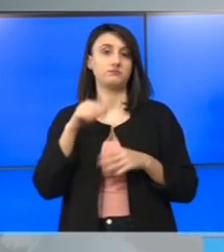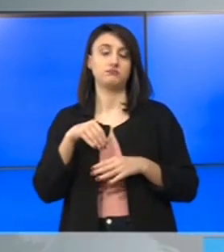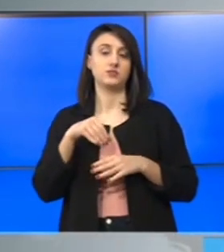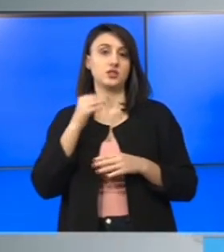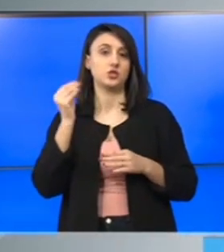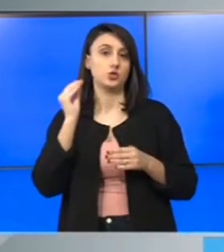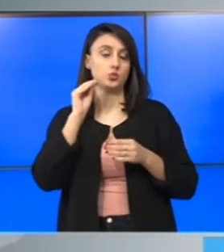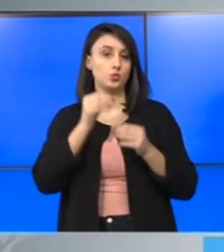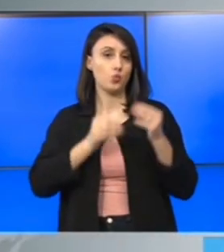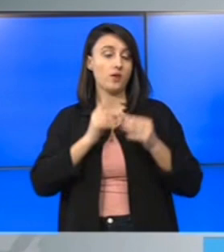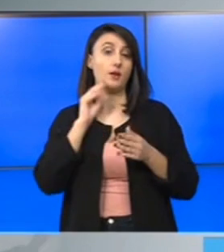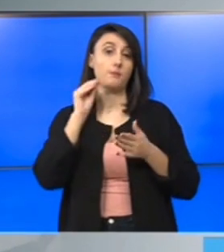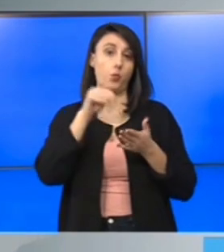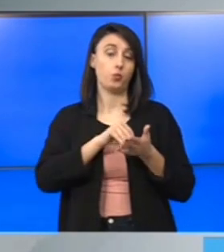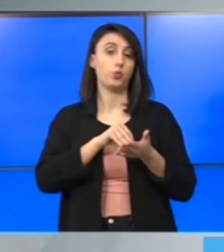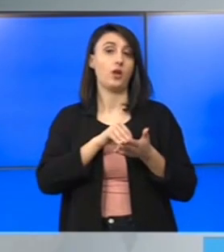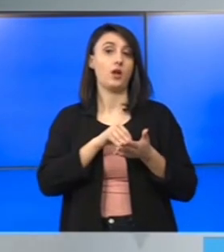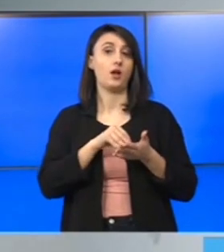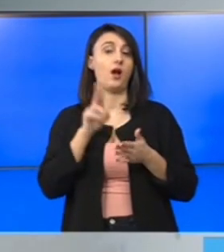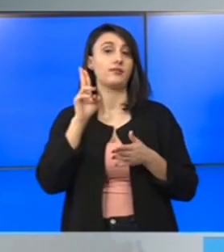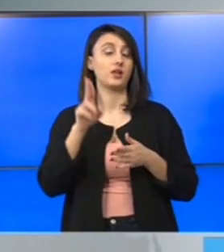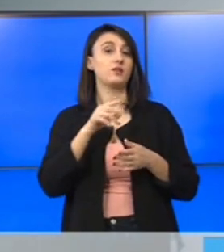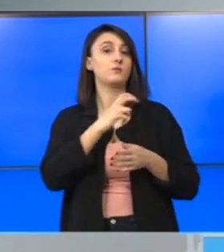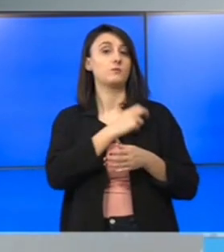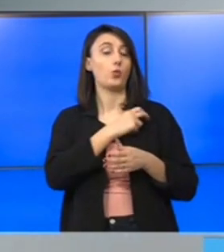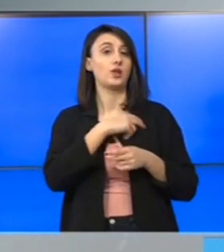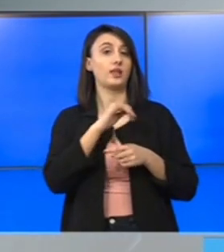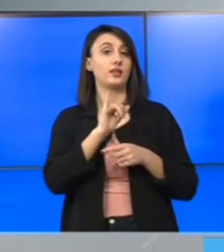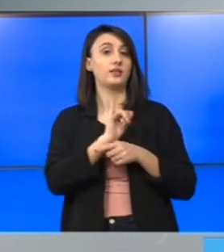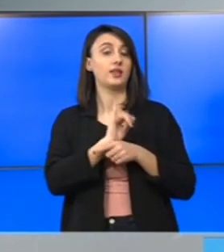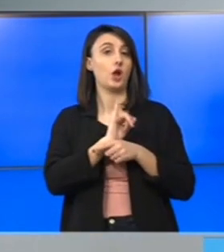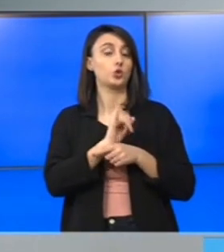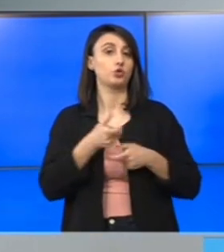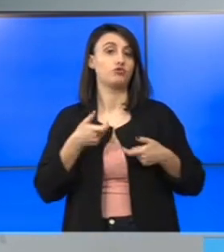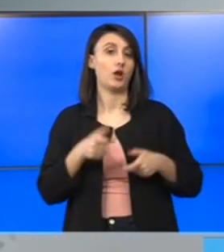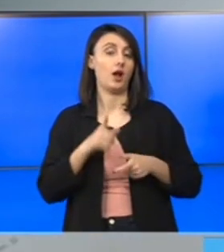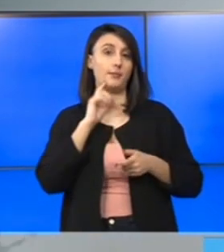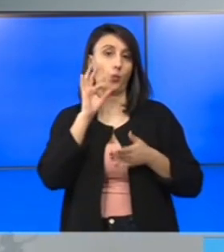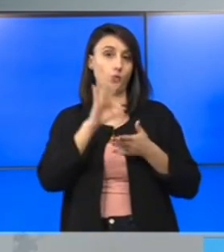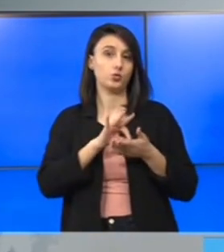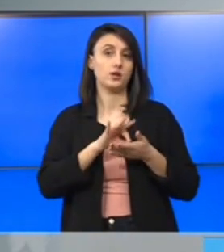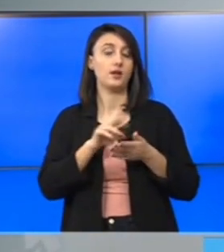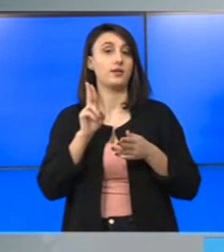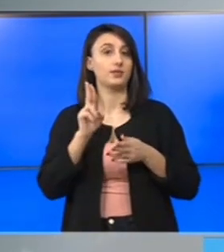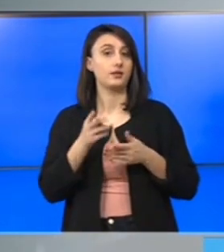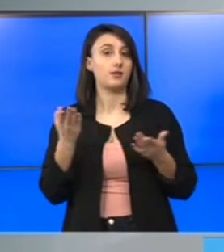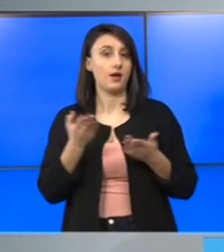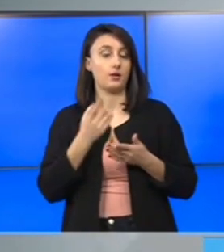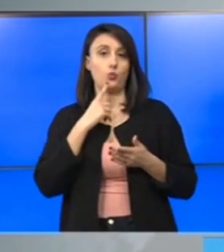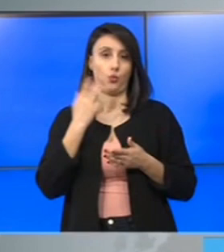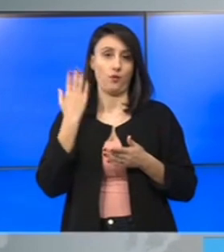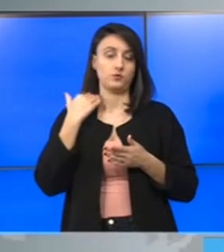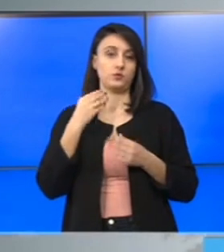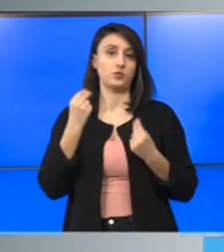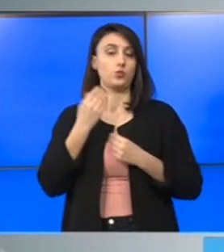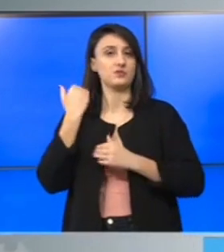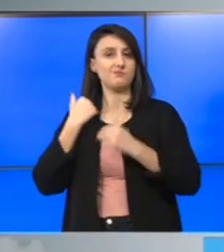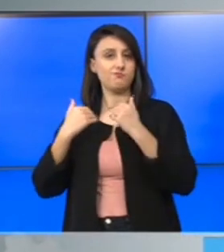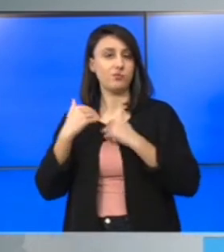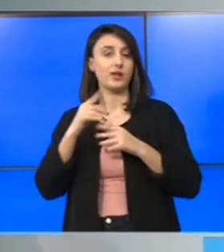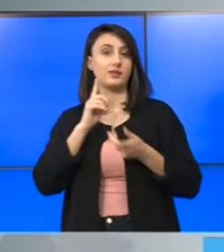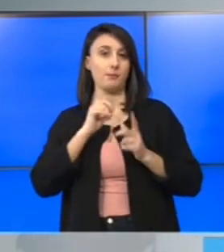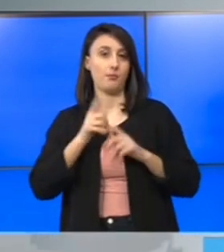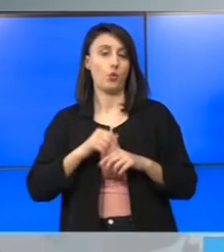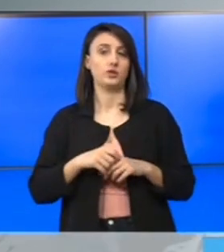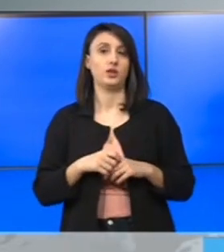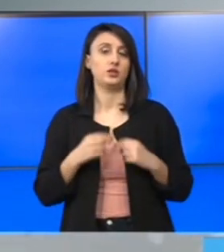candidați pentru funcțiile de director general, am propus candidați care nu au fost, să spun, cu un background politic